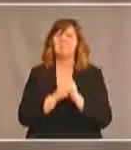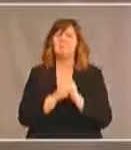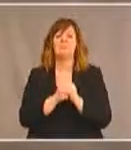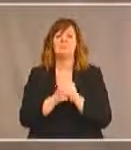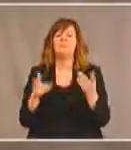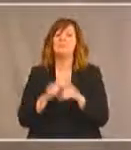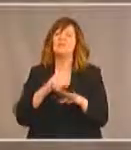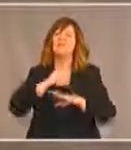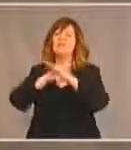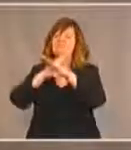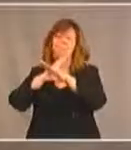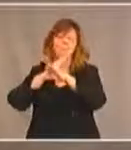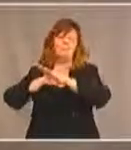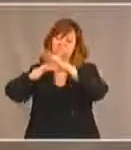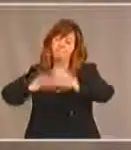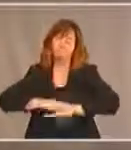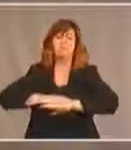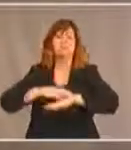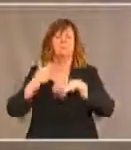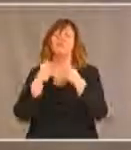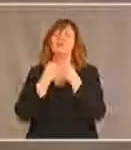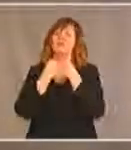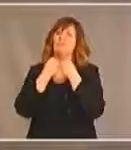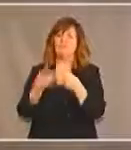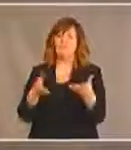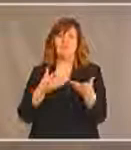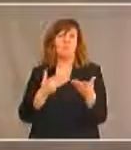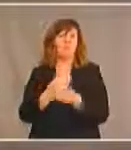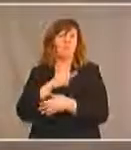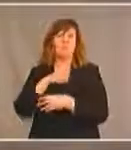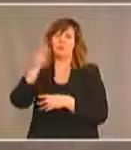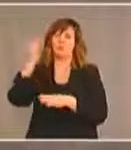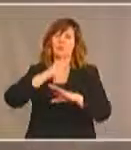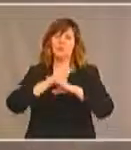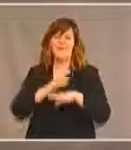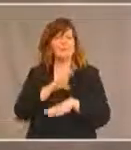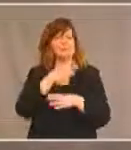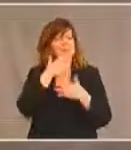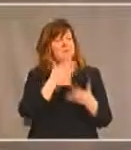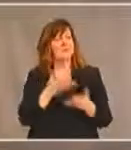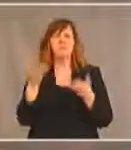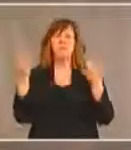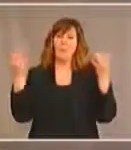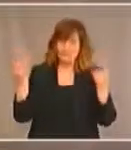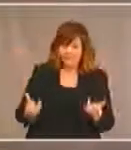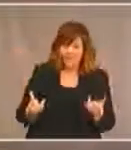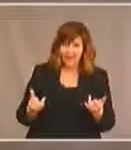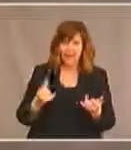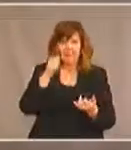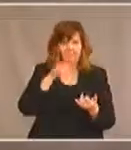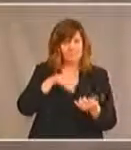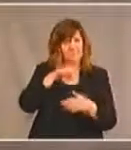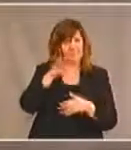obstacles systémiques qui se posent aux personnes ayant des handicaps. Alors maintenant, je vais passer au prochain